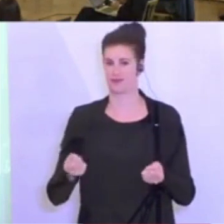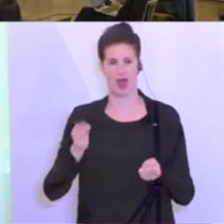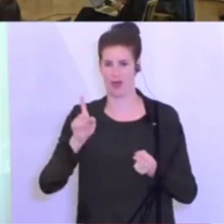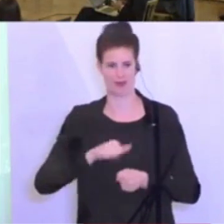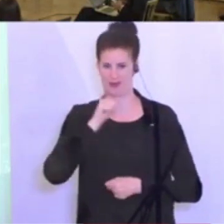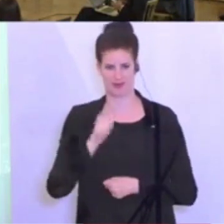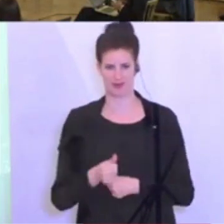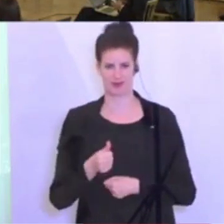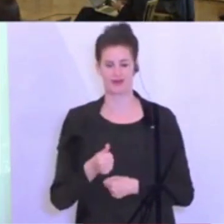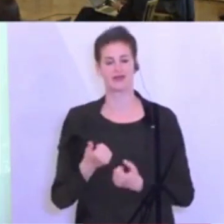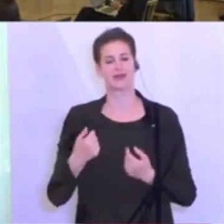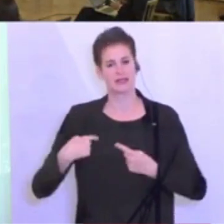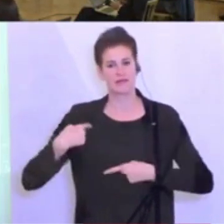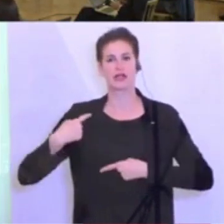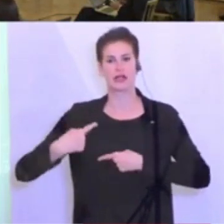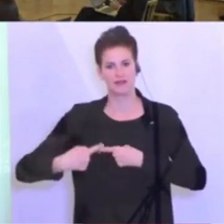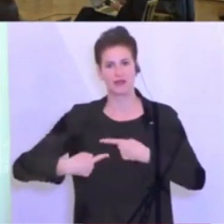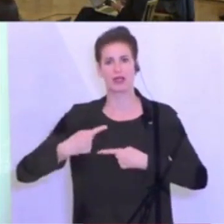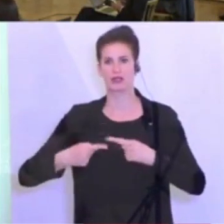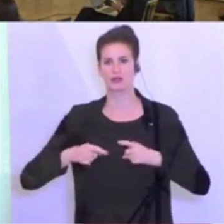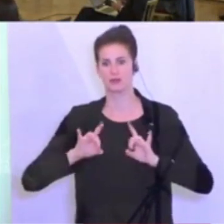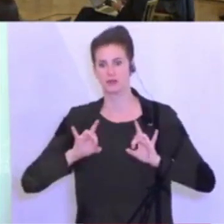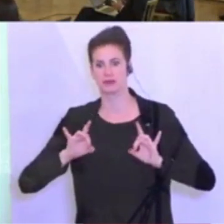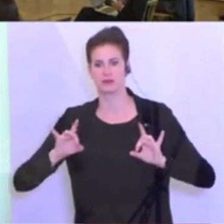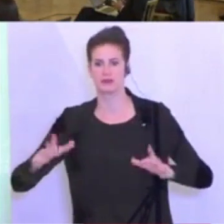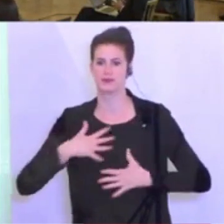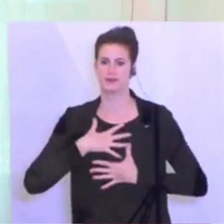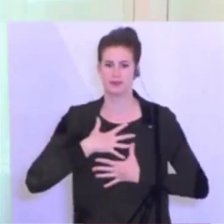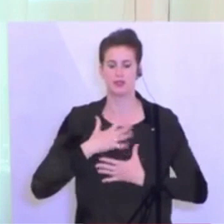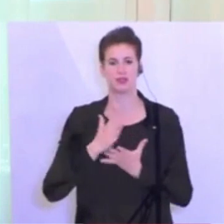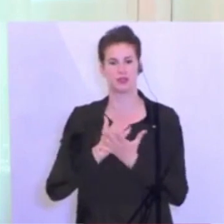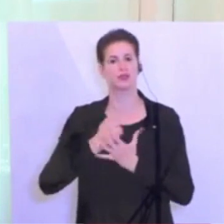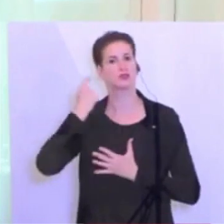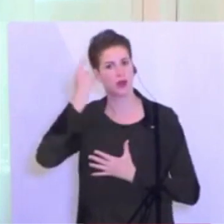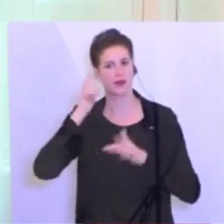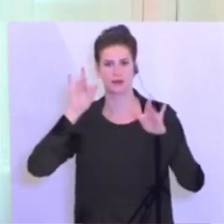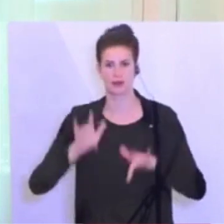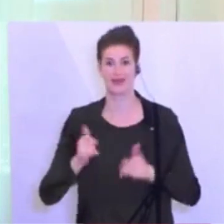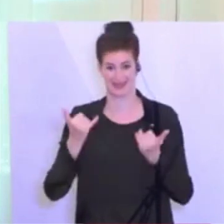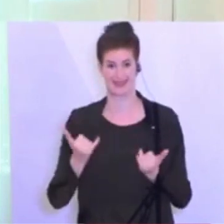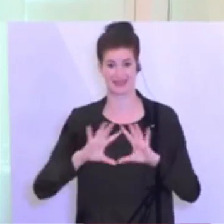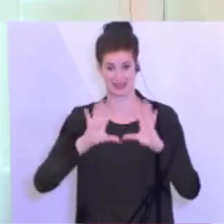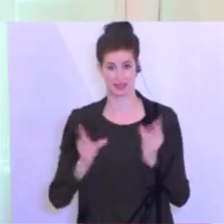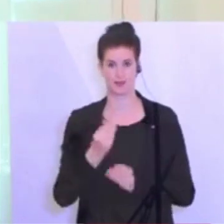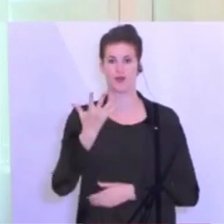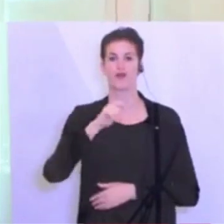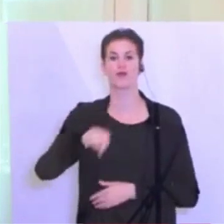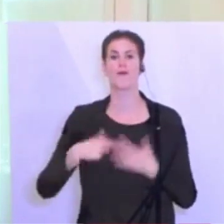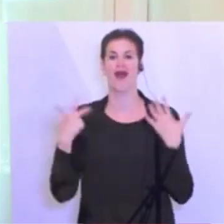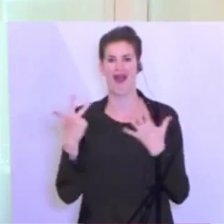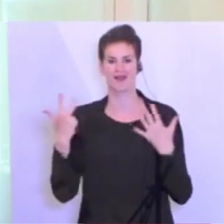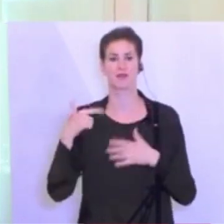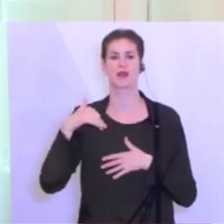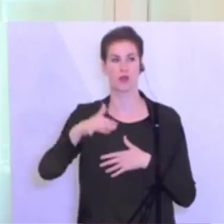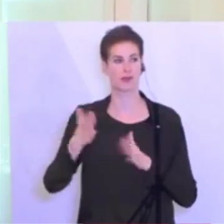betrifft. Sie entwickelt sich nach wie vor besorgniserregend. Wir sind mittlerweile bei 5,8 Millionen bestätigten